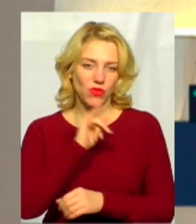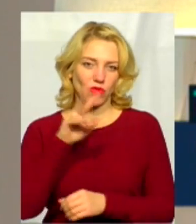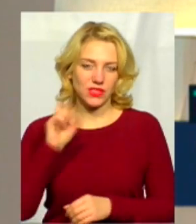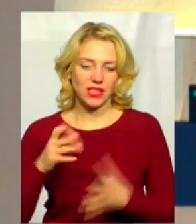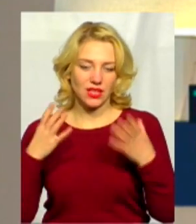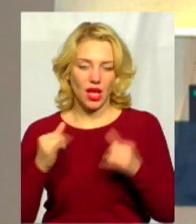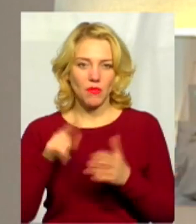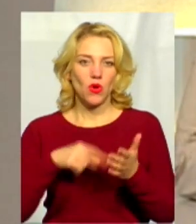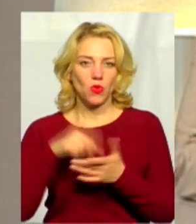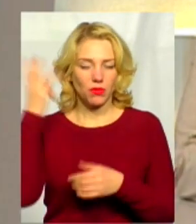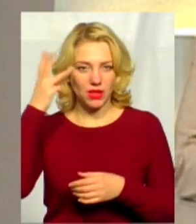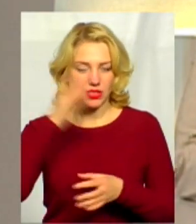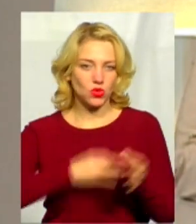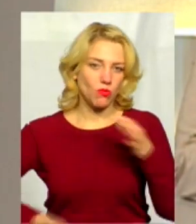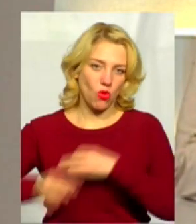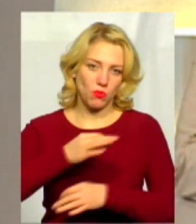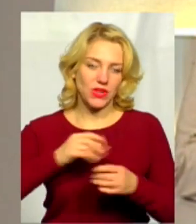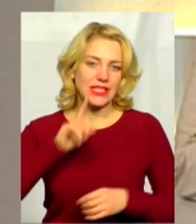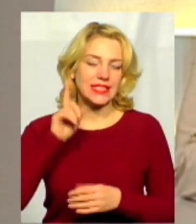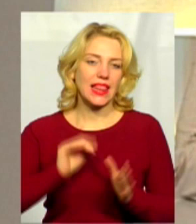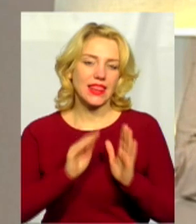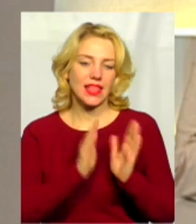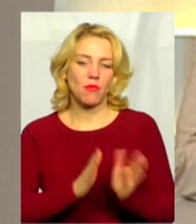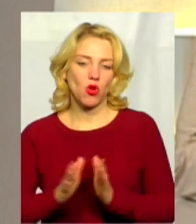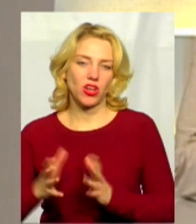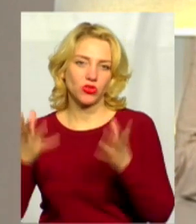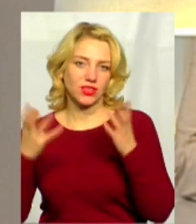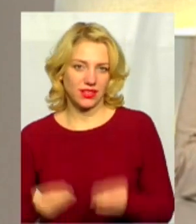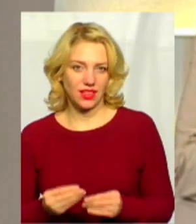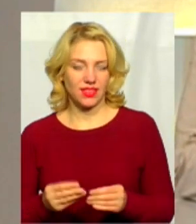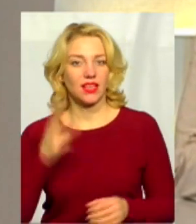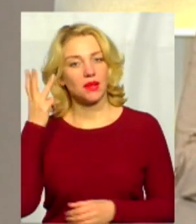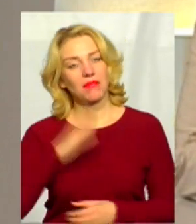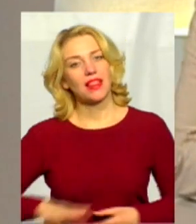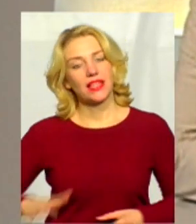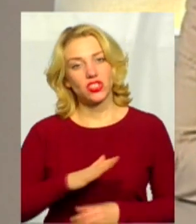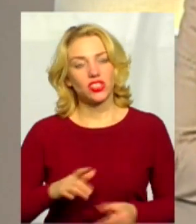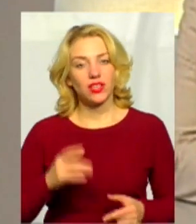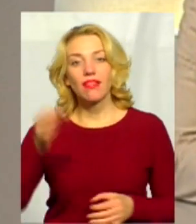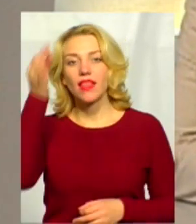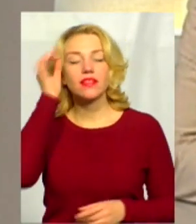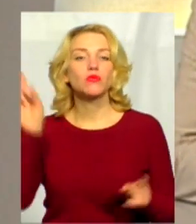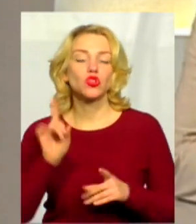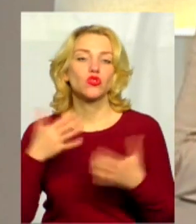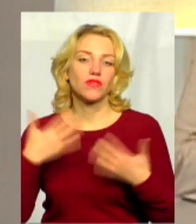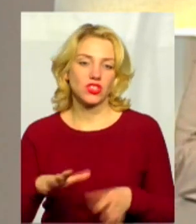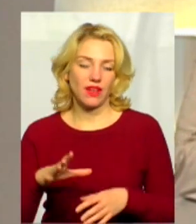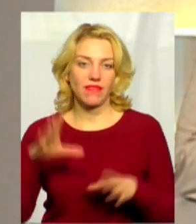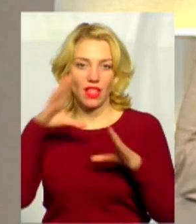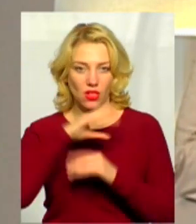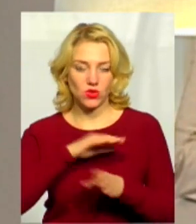Хмельницькому обговорювали зелений порядок Дени Хмельниччини. Нагадаємо, що вже вдалося